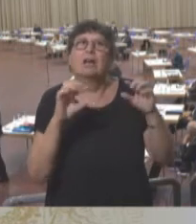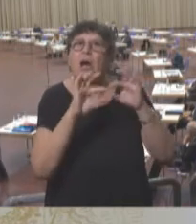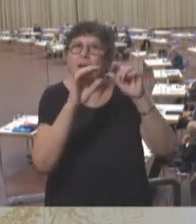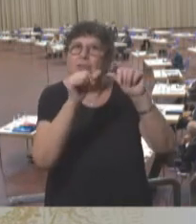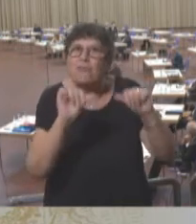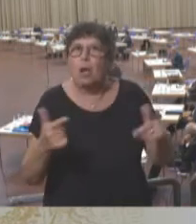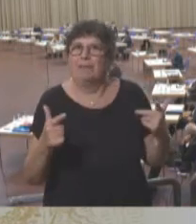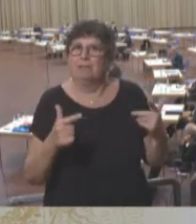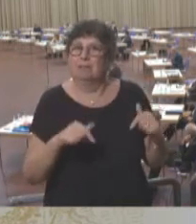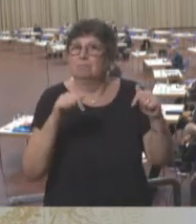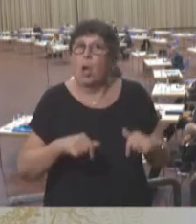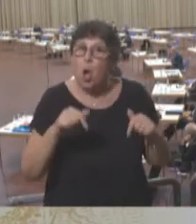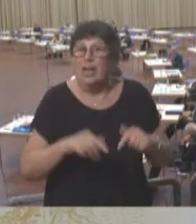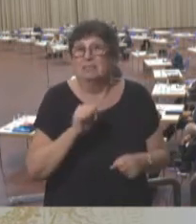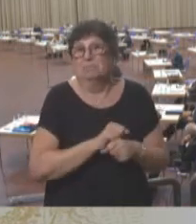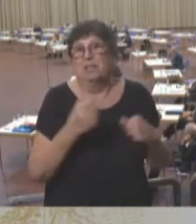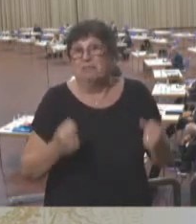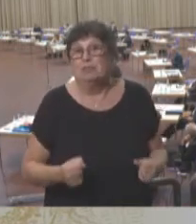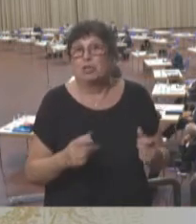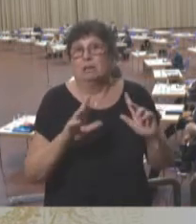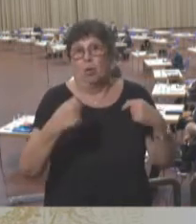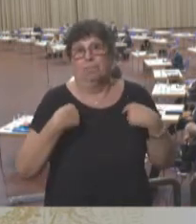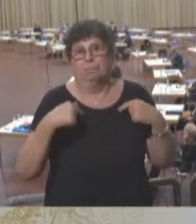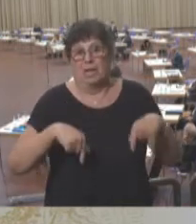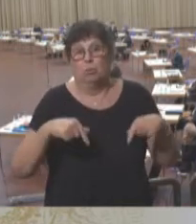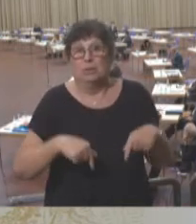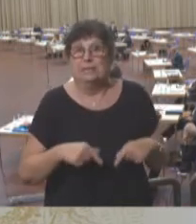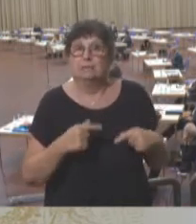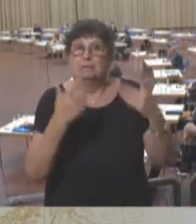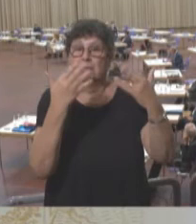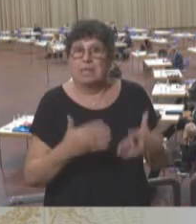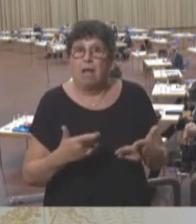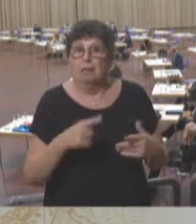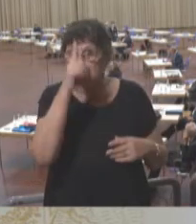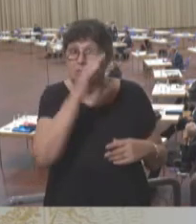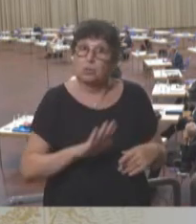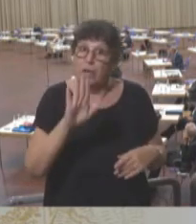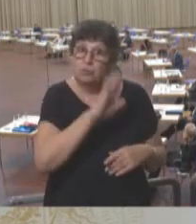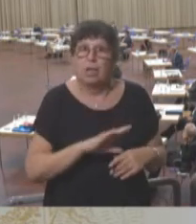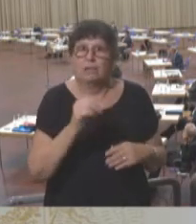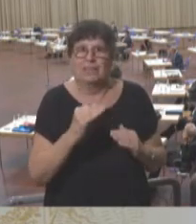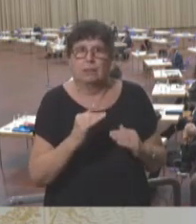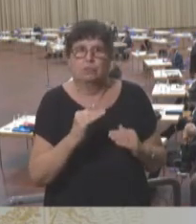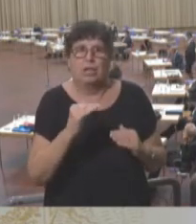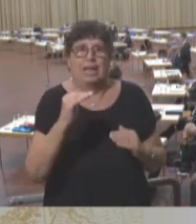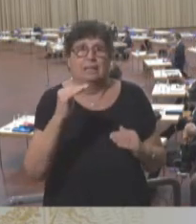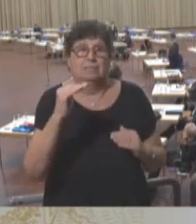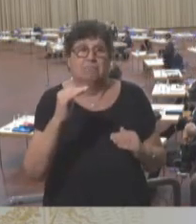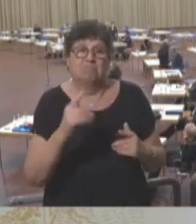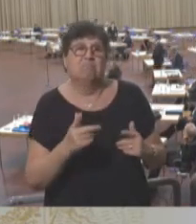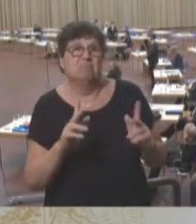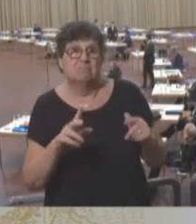gerade heute können wir wieder feststellen, dass auch bei uns die Infektionszahlen in der Bundesrepublik wieder steigen. Um uns herum